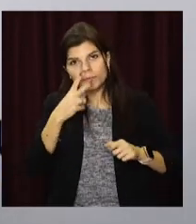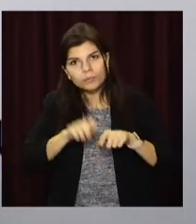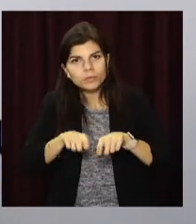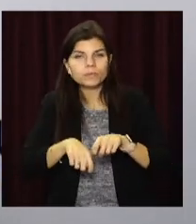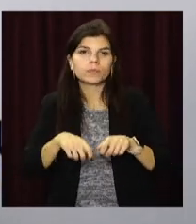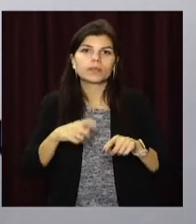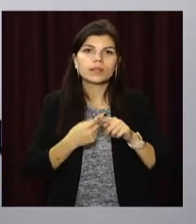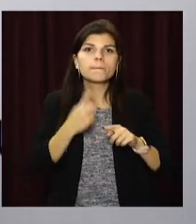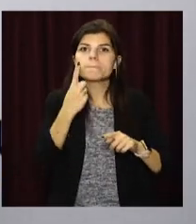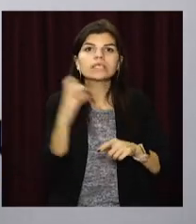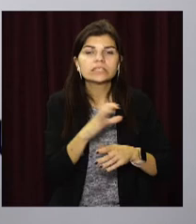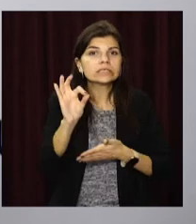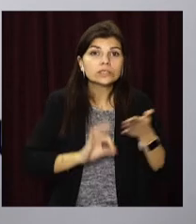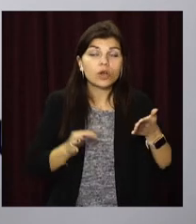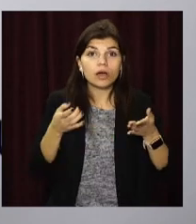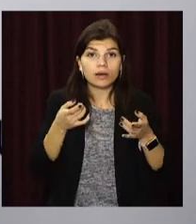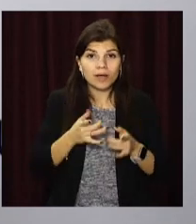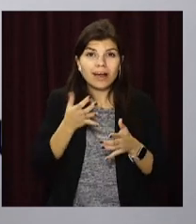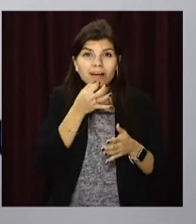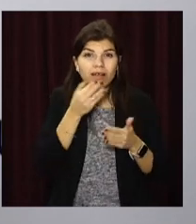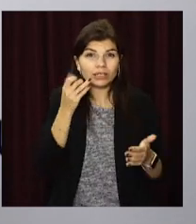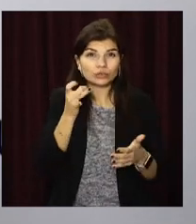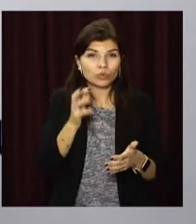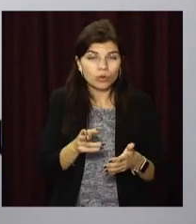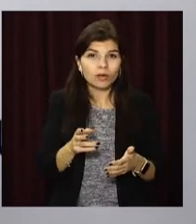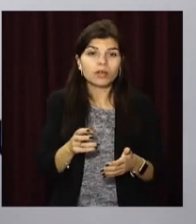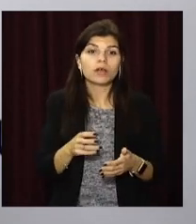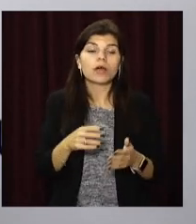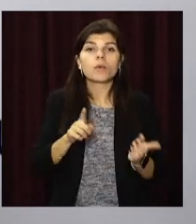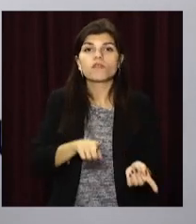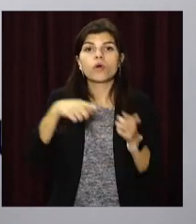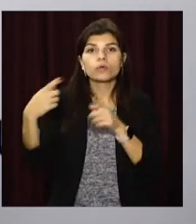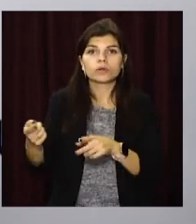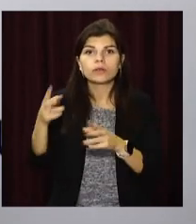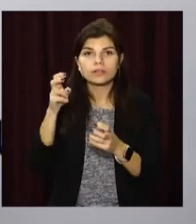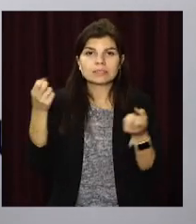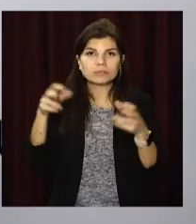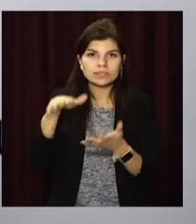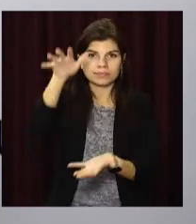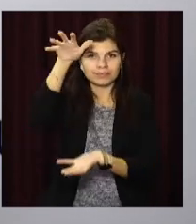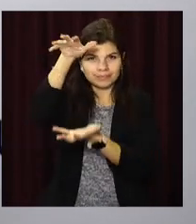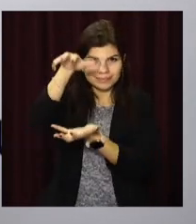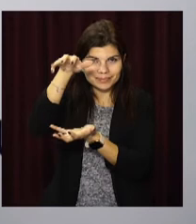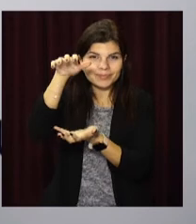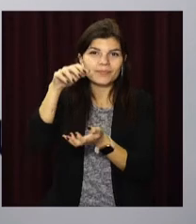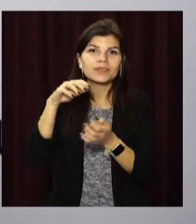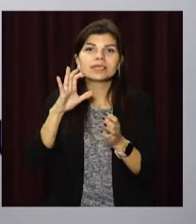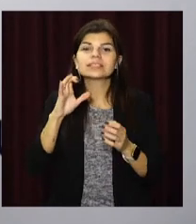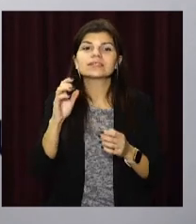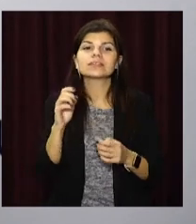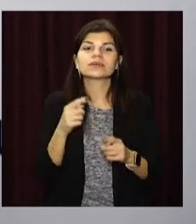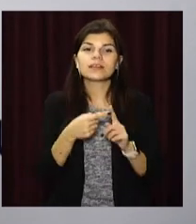це з перших секунд вже життя. Затем, після переводу в відділення інтенсивної терапії, з перших